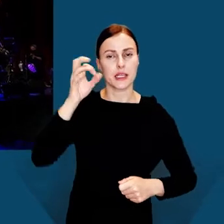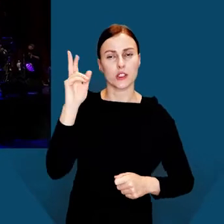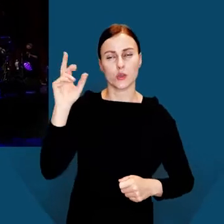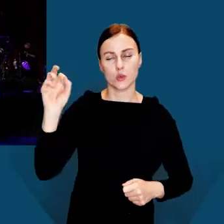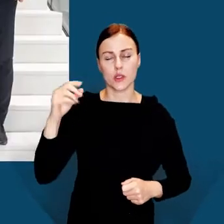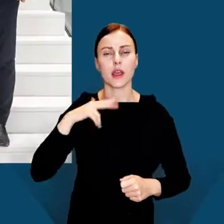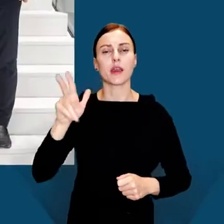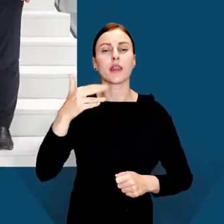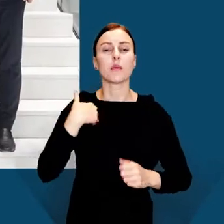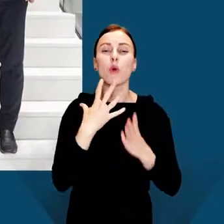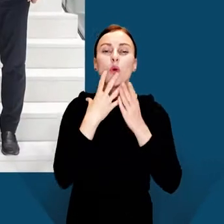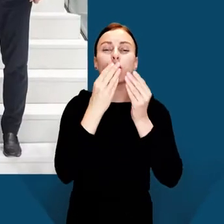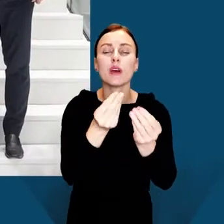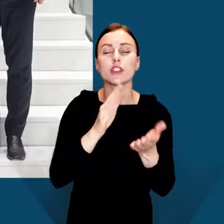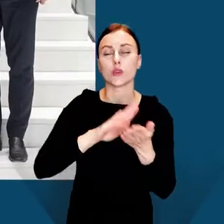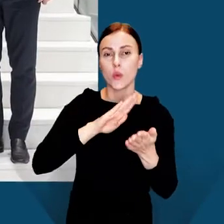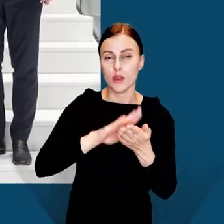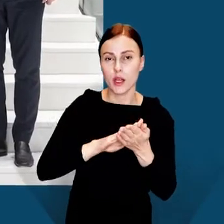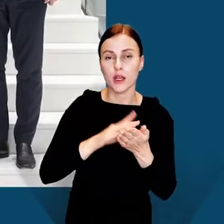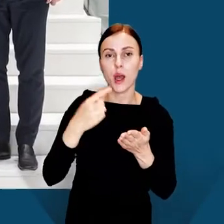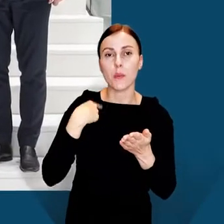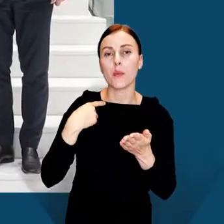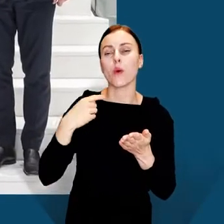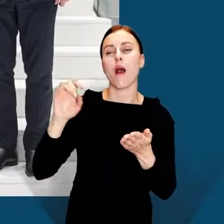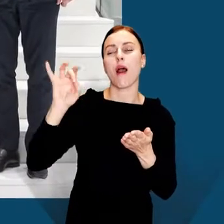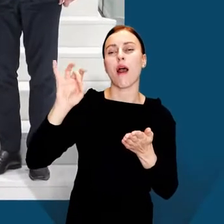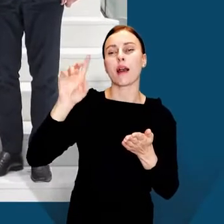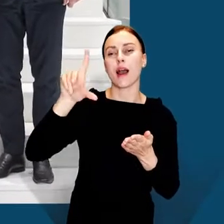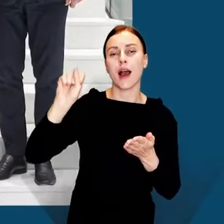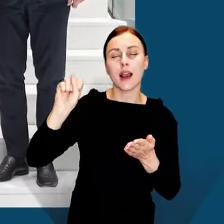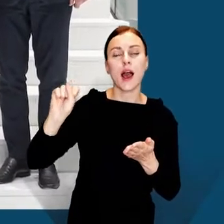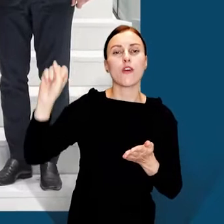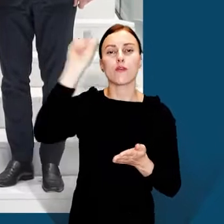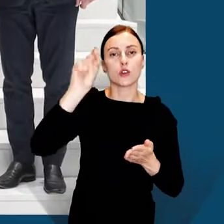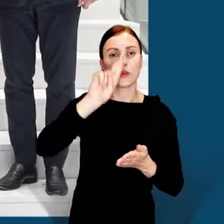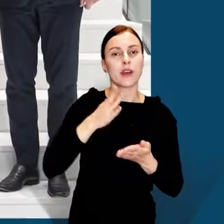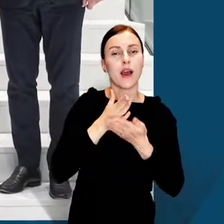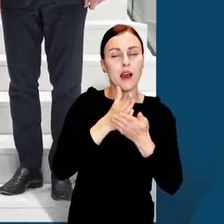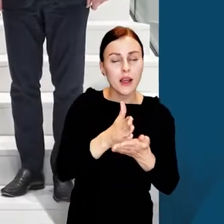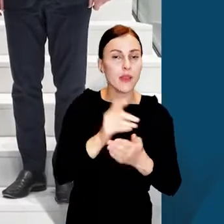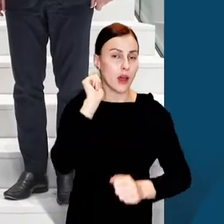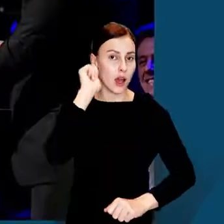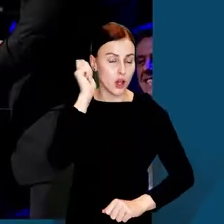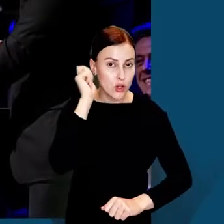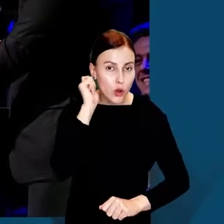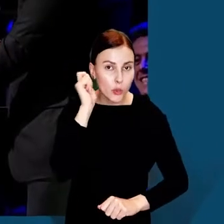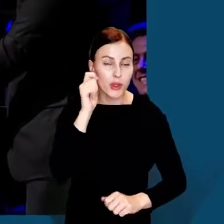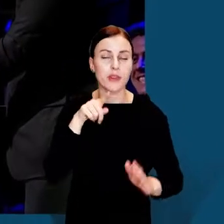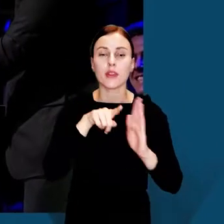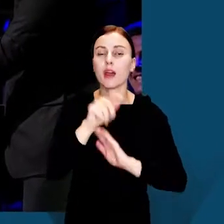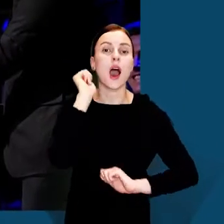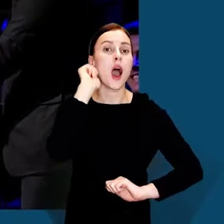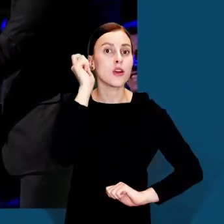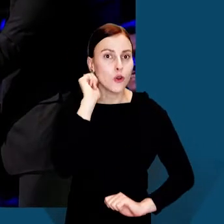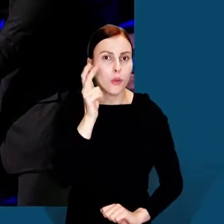Jacek Sutryk. Laureatkami konkursu organizowanego przez Wrocławską Radę Kobiet zostały Anna Kowalczyk-Derlęga, Wanda